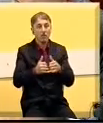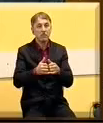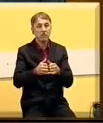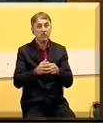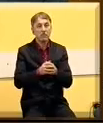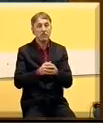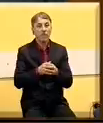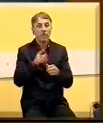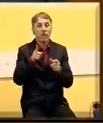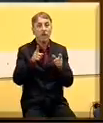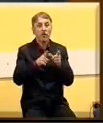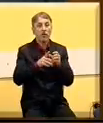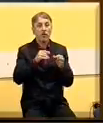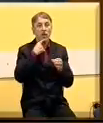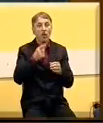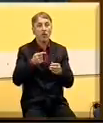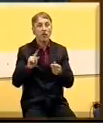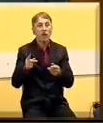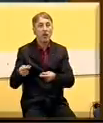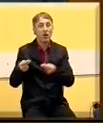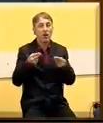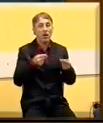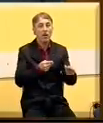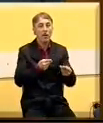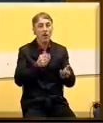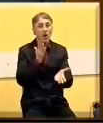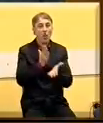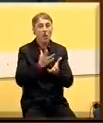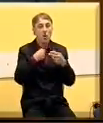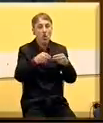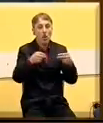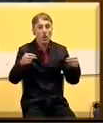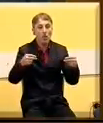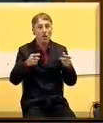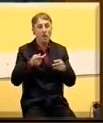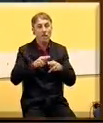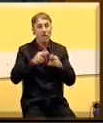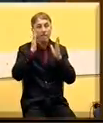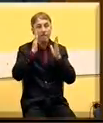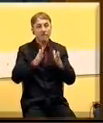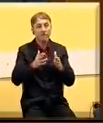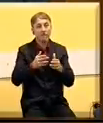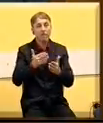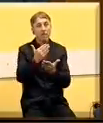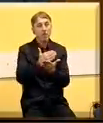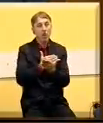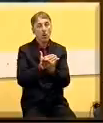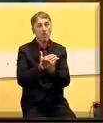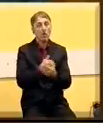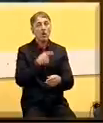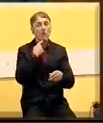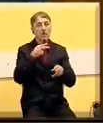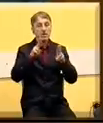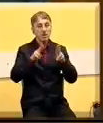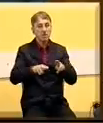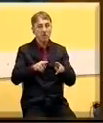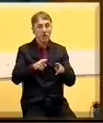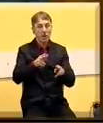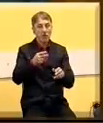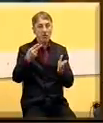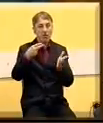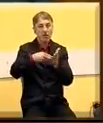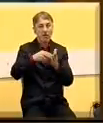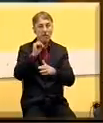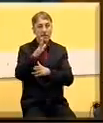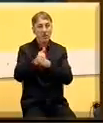razvoja. Ovdje dugujem jedno dodatno objašnjenje ovo su verovatno najizanimljiviji programi i imali smo nameru da u 2015.